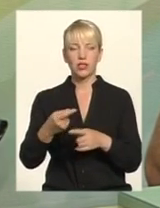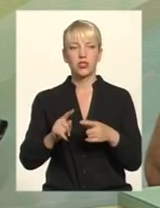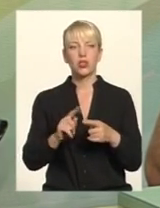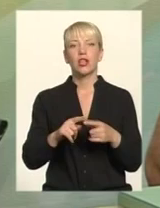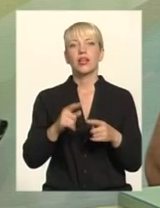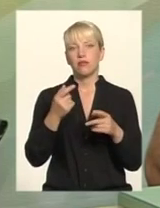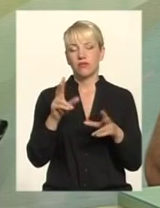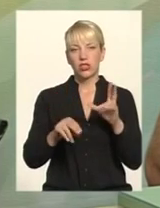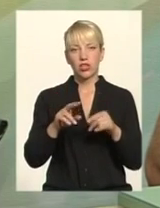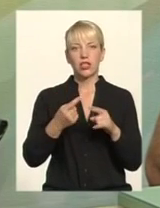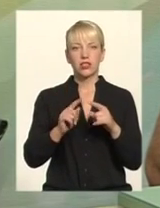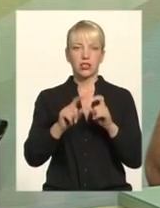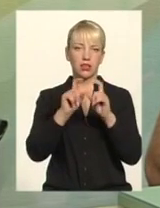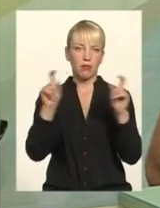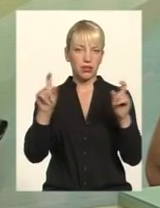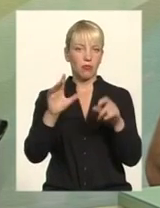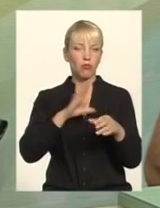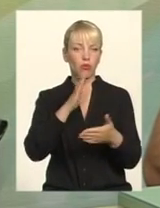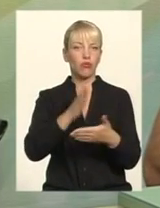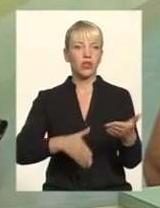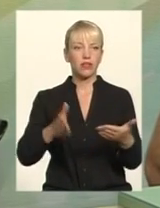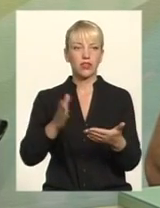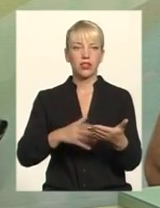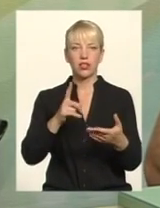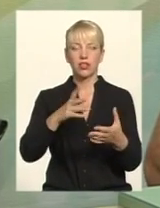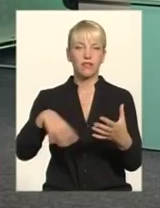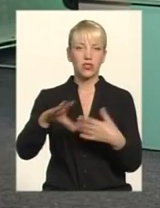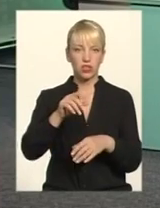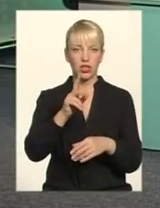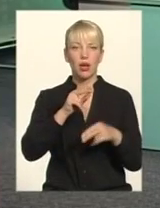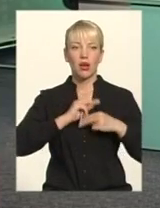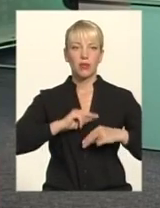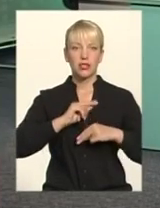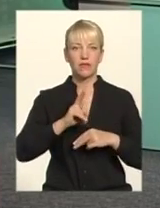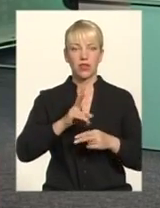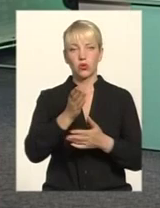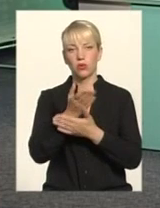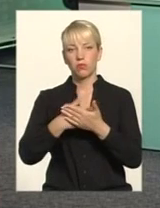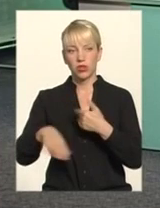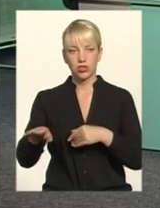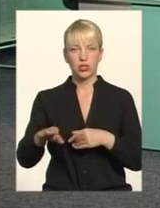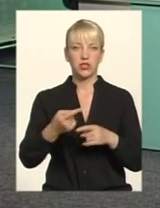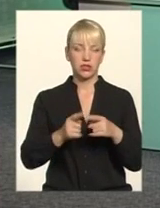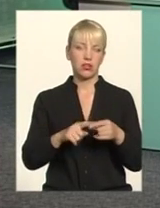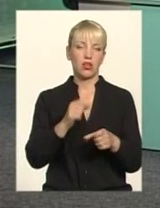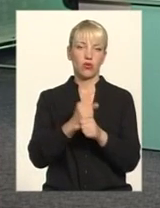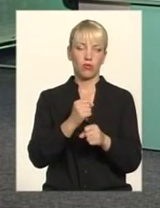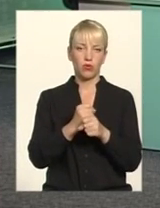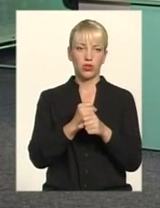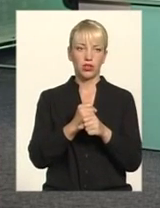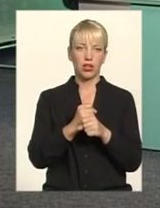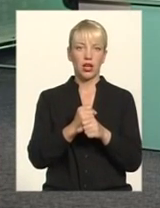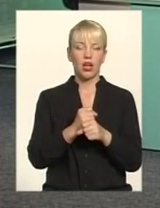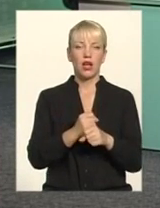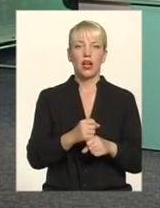ліквідований культури І на цей момент всі пішли які працівники Вони відуть всі роботи, всі посади І Трунова